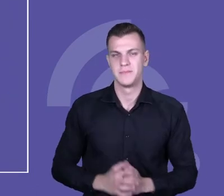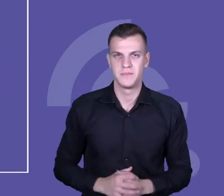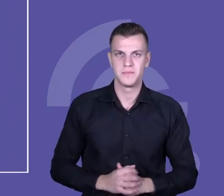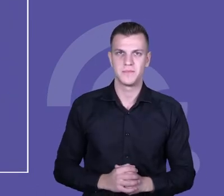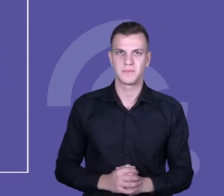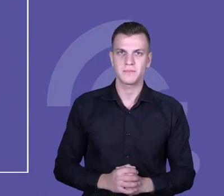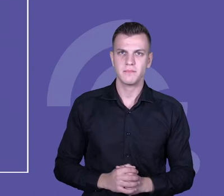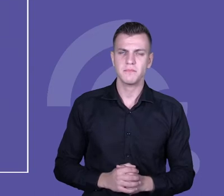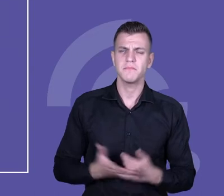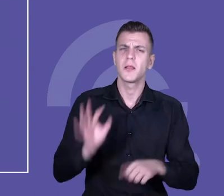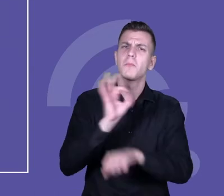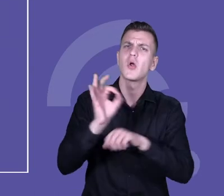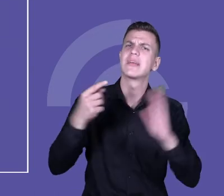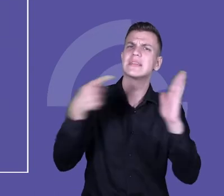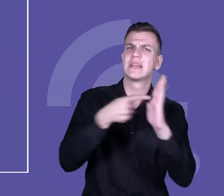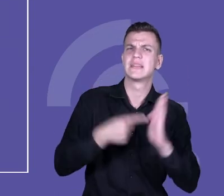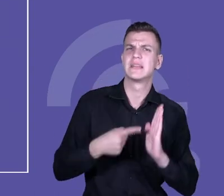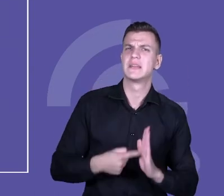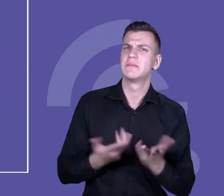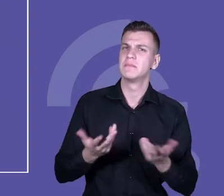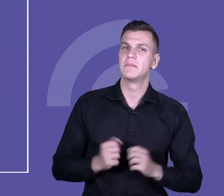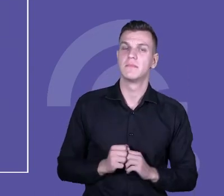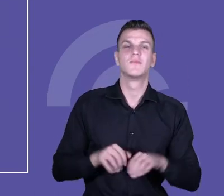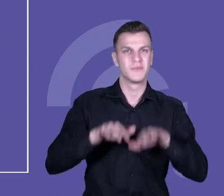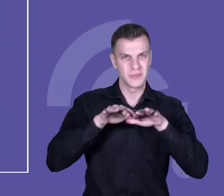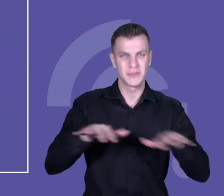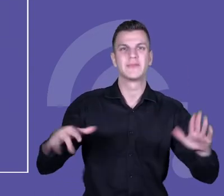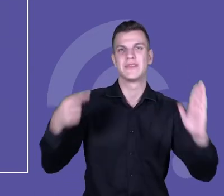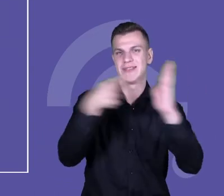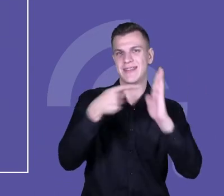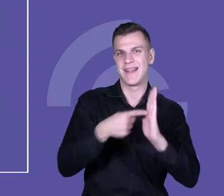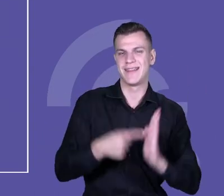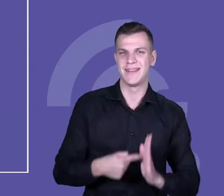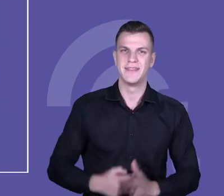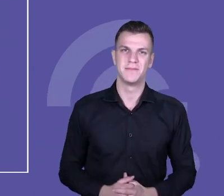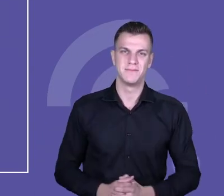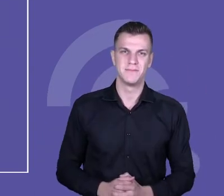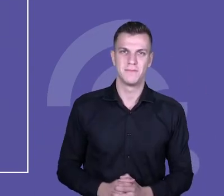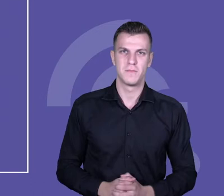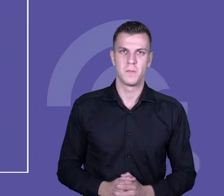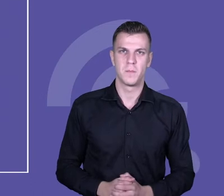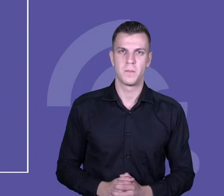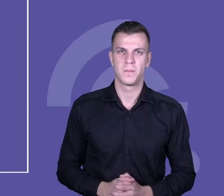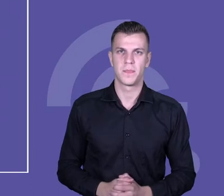Jakie były cele projektu? Celi było sporo, natomiast